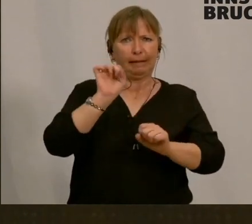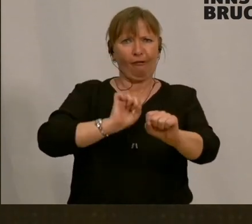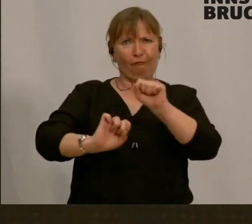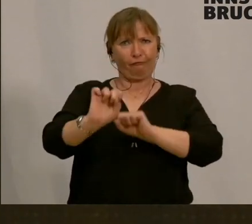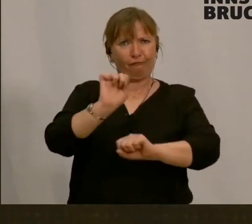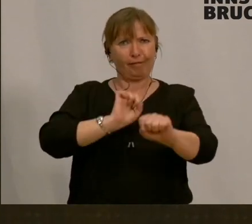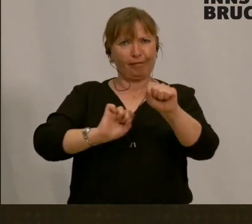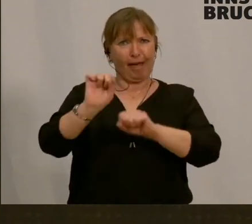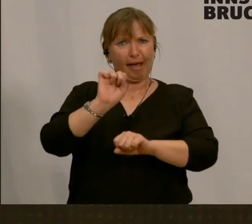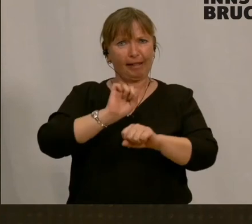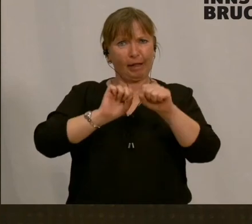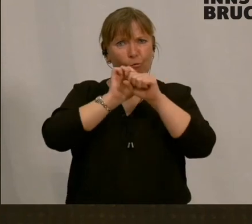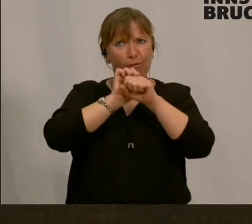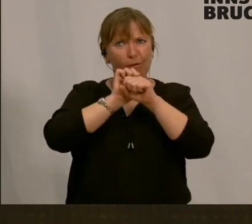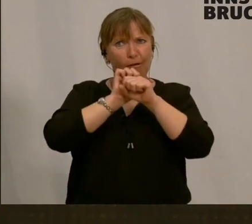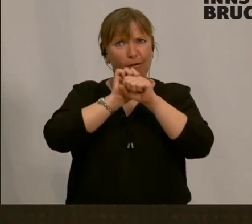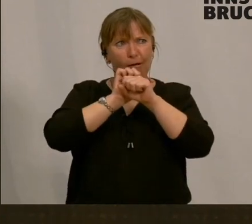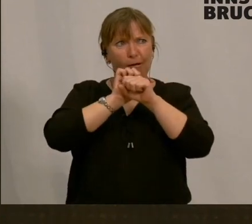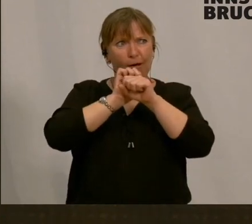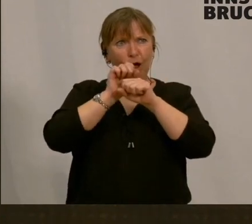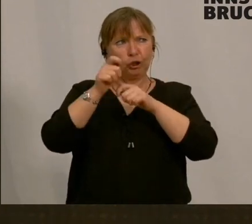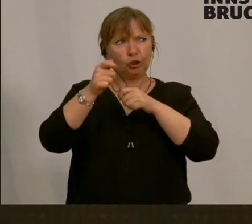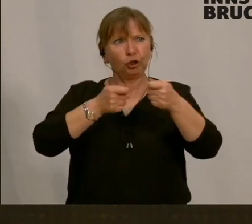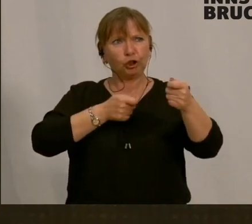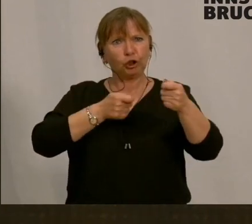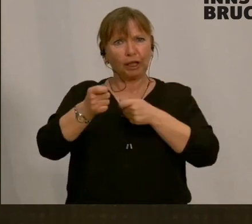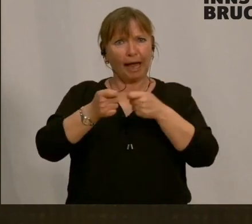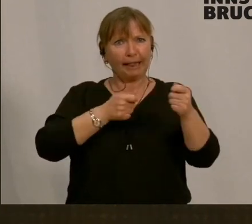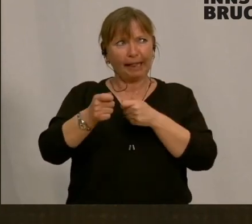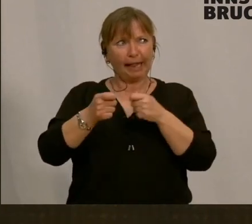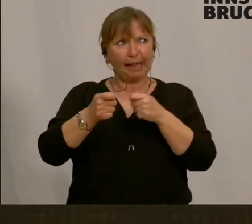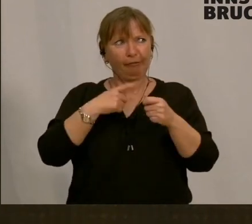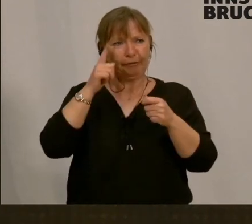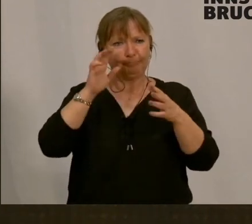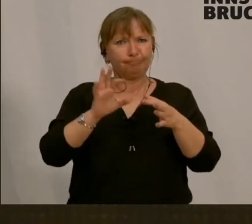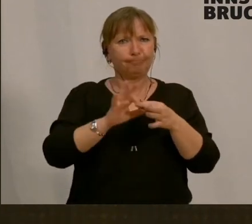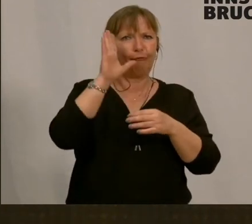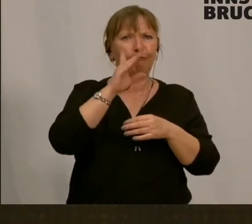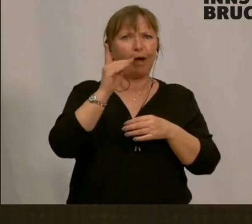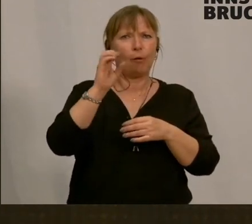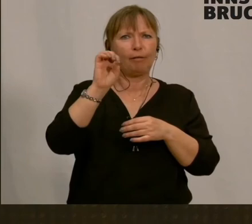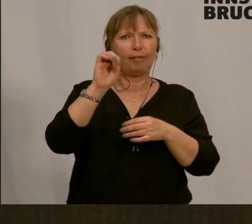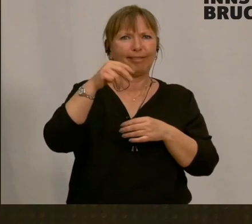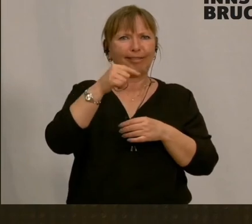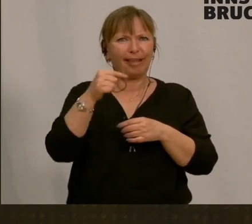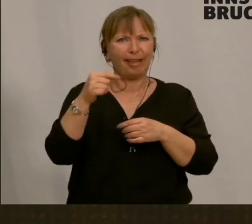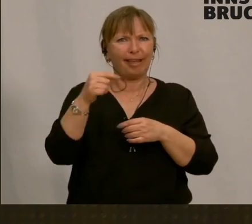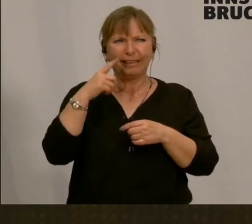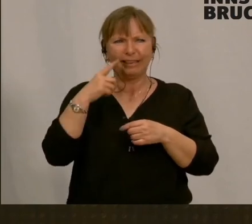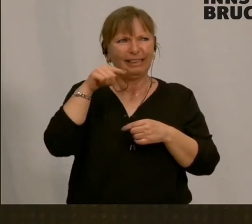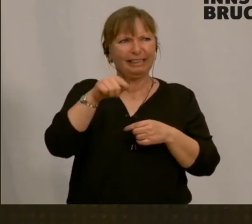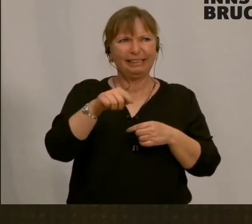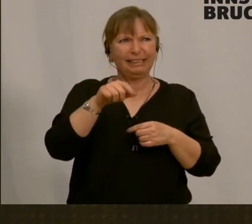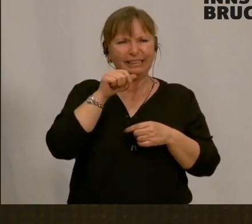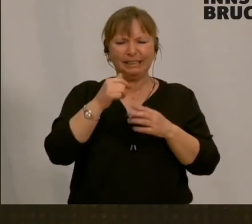wie ich auch repliziert von der Frau Klubopfer denke, dann sehe ich, dass es nicht ein Nährboden ist für gute Arbeit,